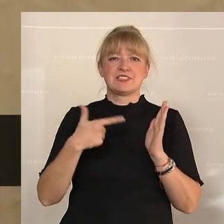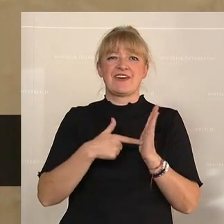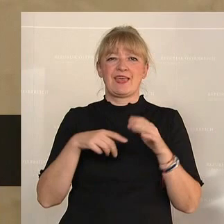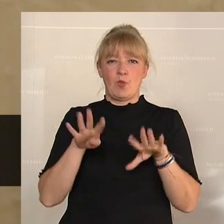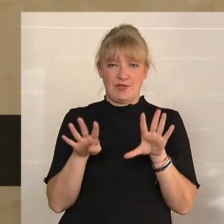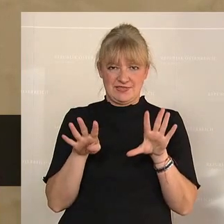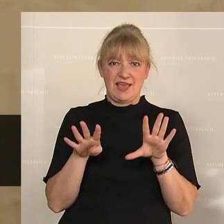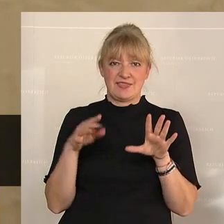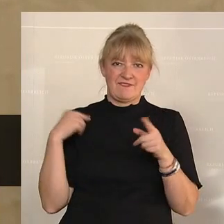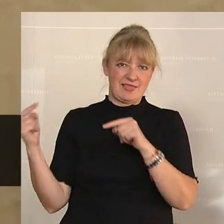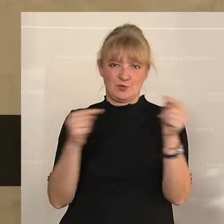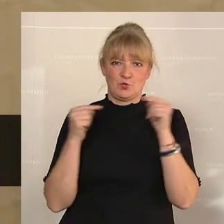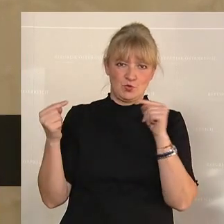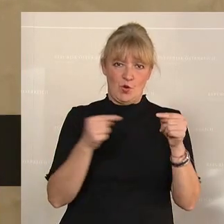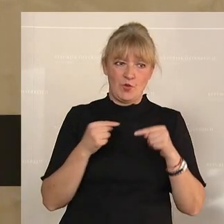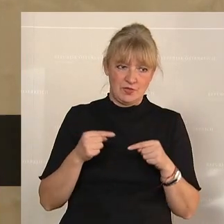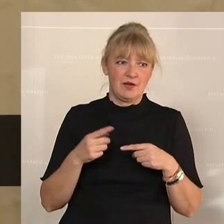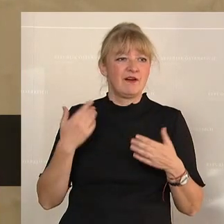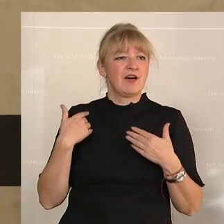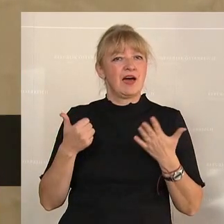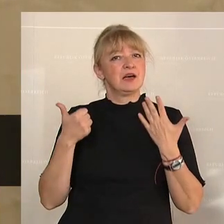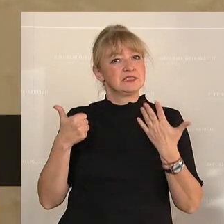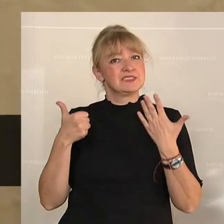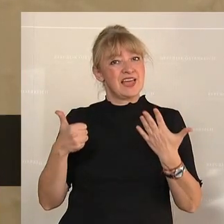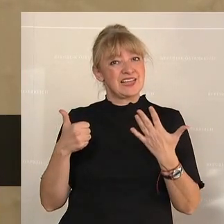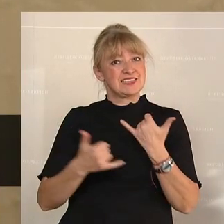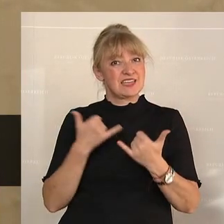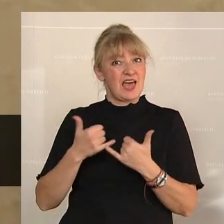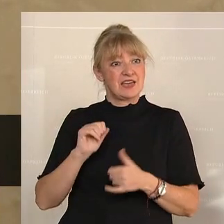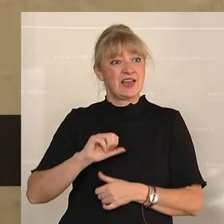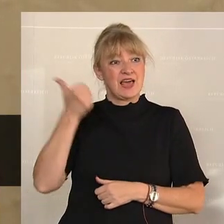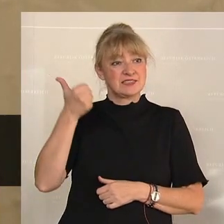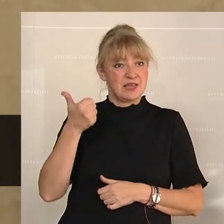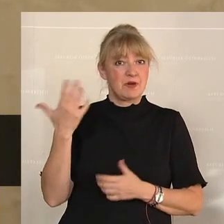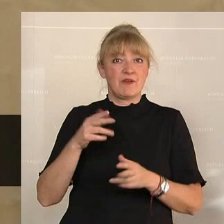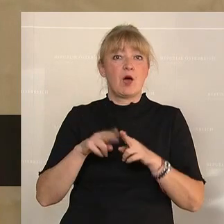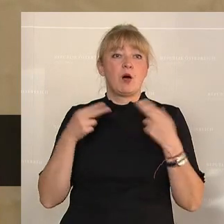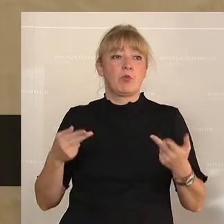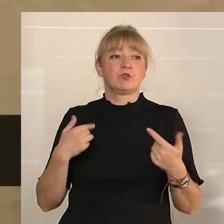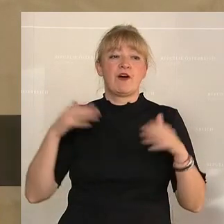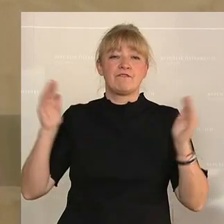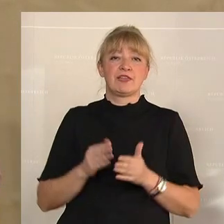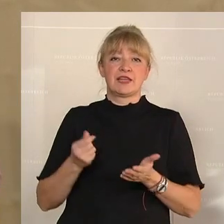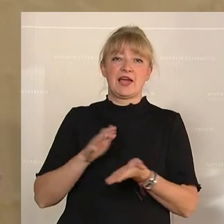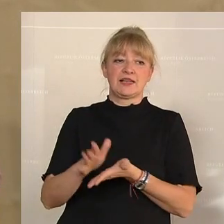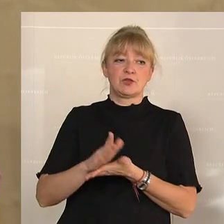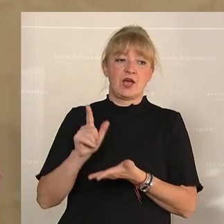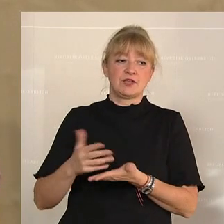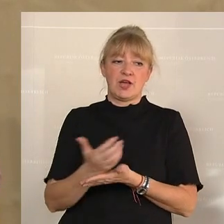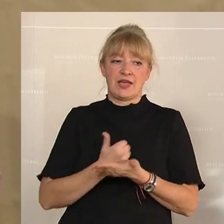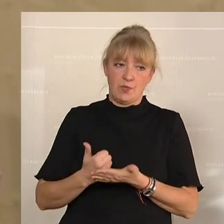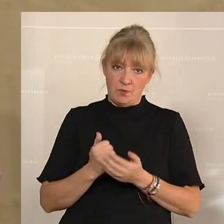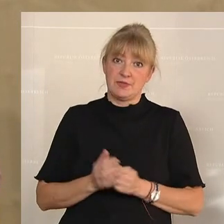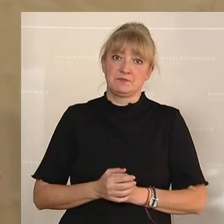diskutiert und das war nach 60 Jahren das erste Mal, dass der Bund weniger Geld ausgegeben hat als eingenommen.